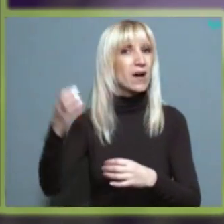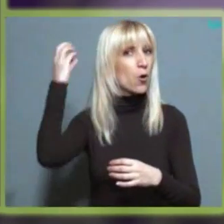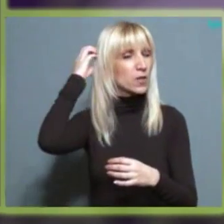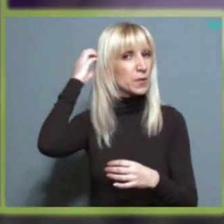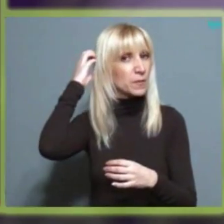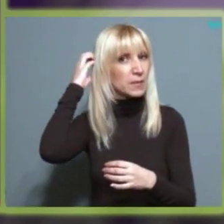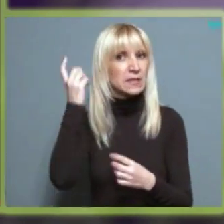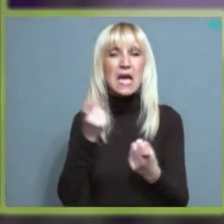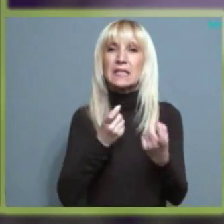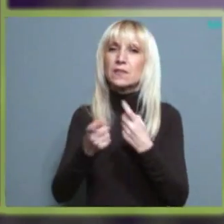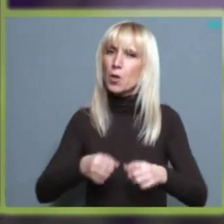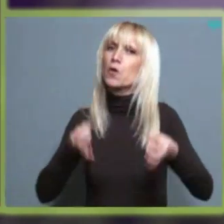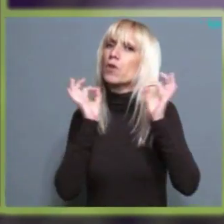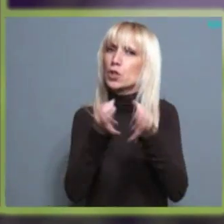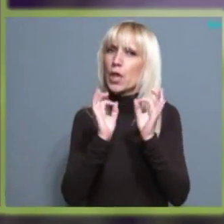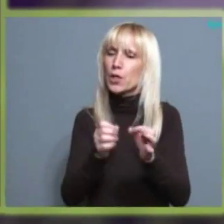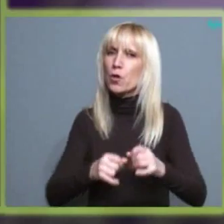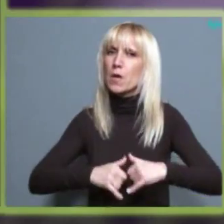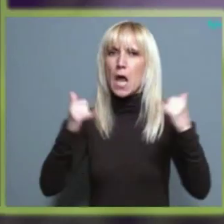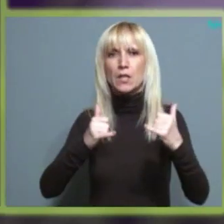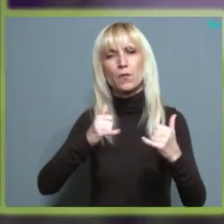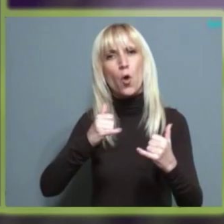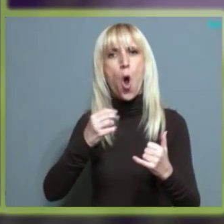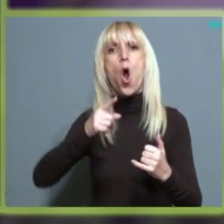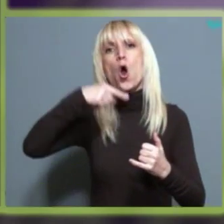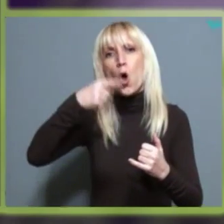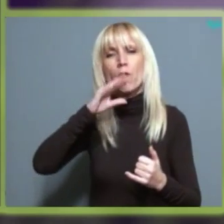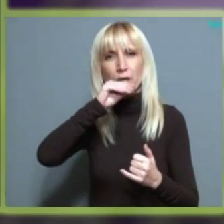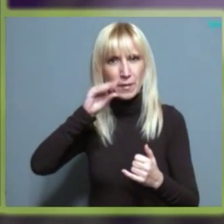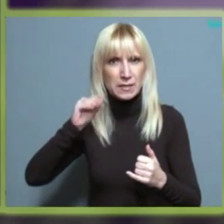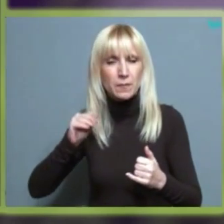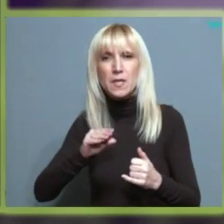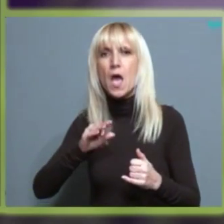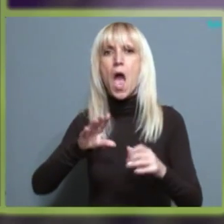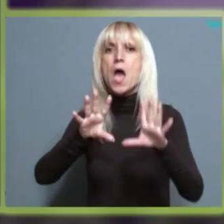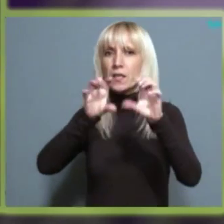doprinela kvalitetnijem razvoju govorne percepcije kod dece sa oštećenim sluhom.